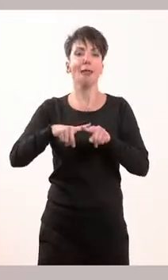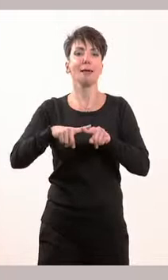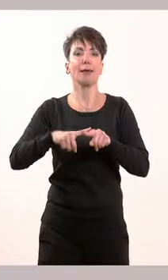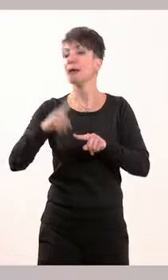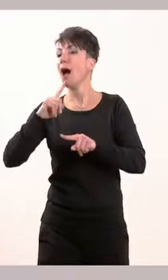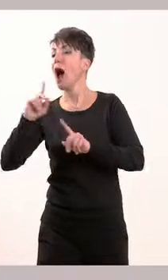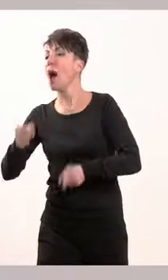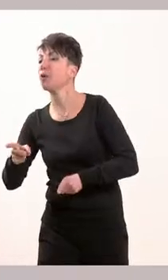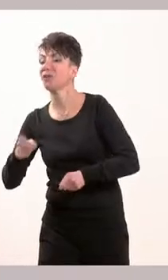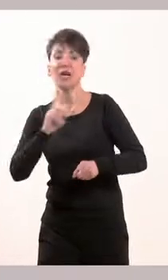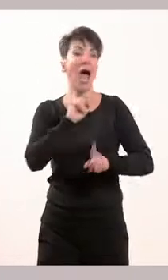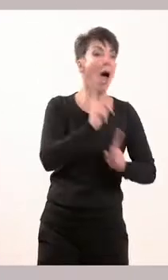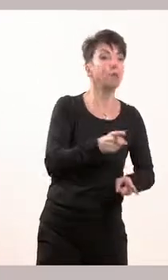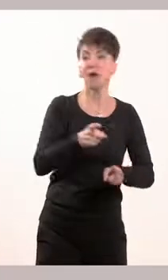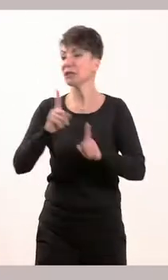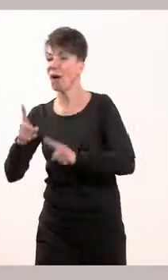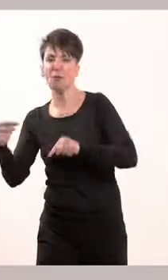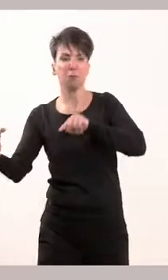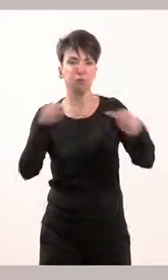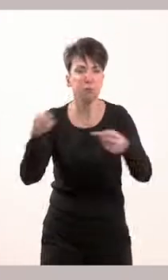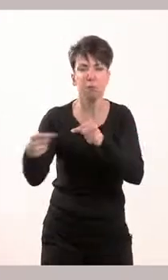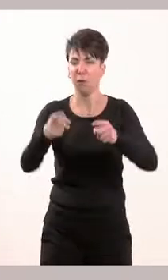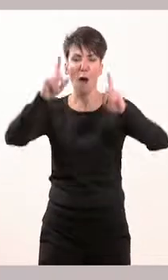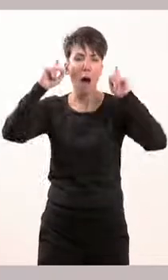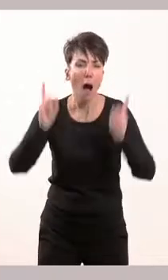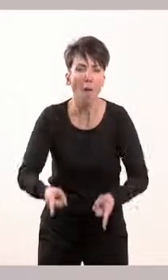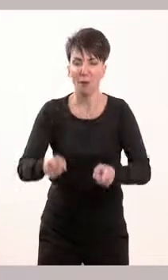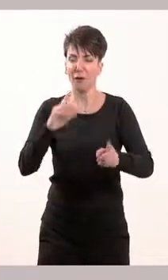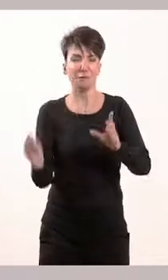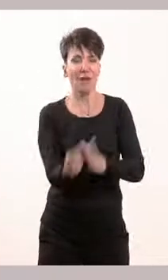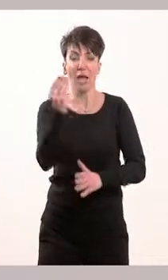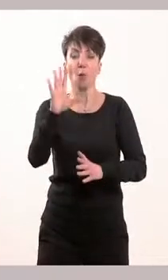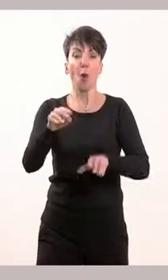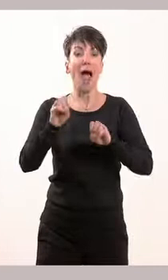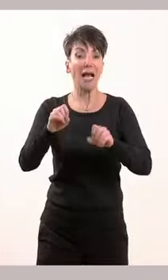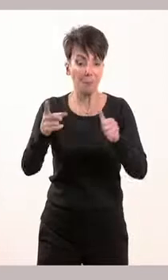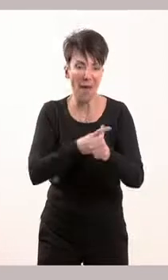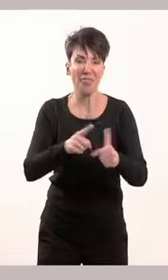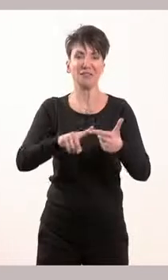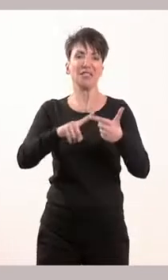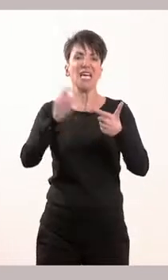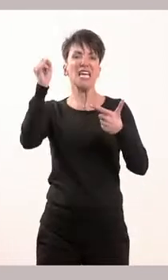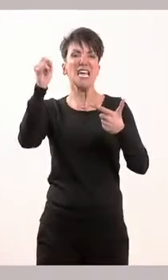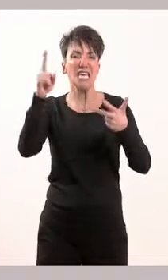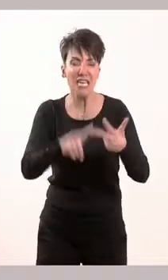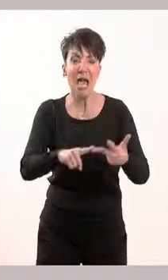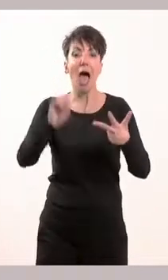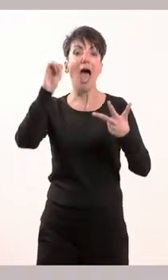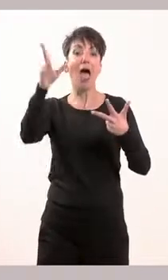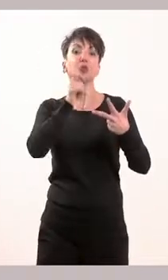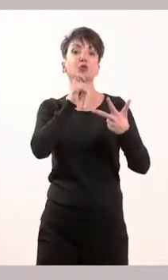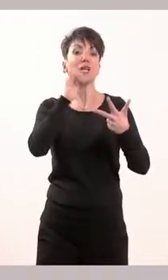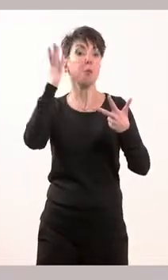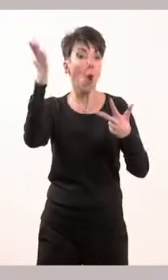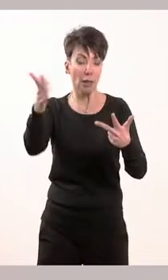αποφασίζουν για ζητήματα όπως είναι η εκπαίδευση, όπως είναι η υγεία, όπως είναι η εξωτερική πολιτική,